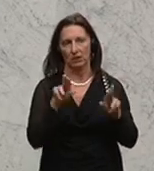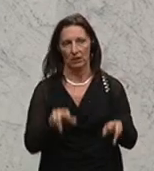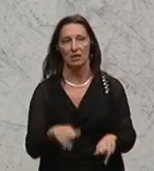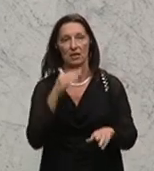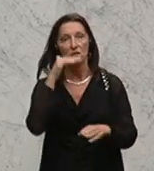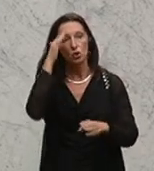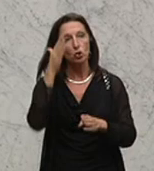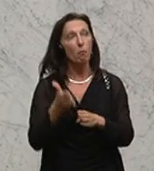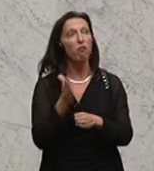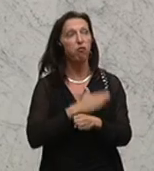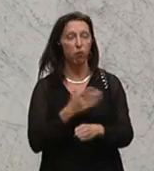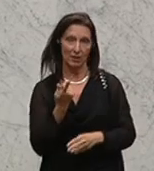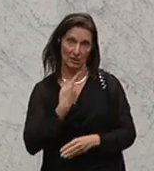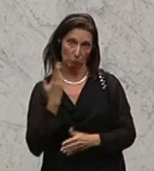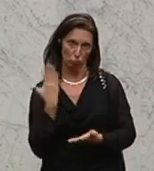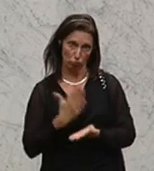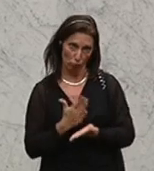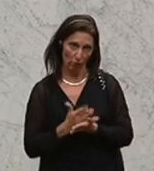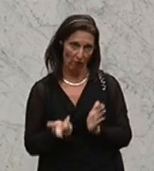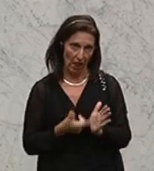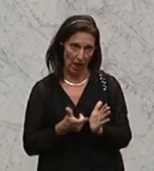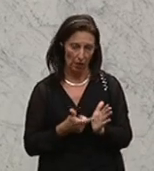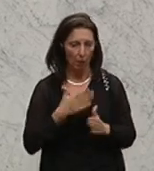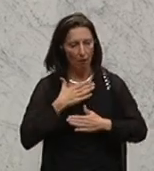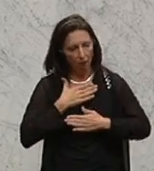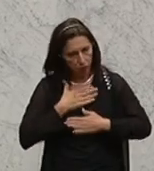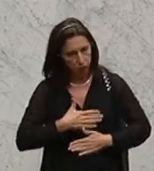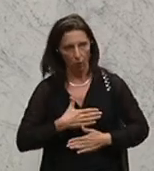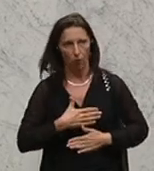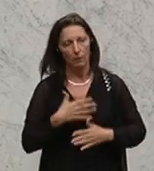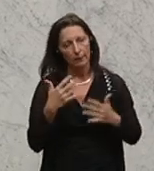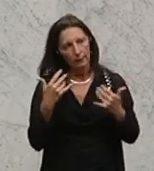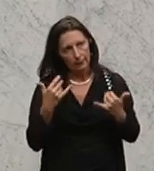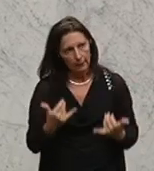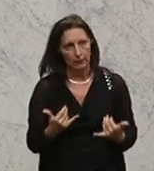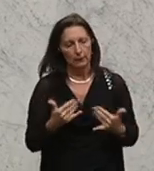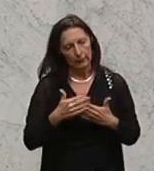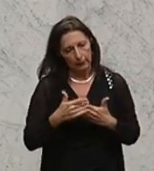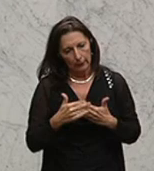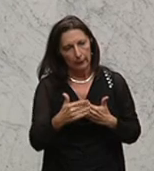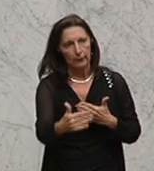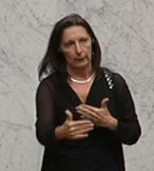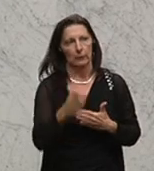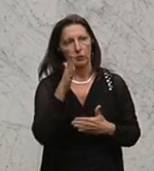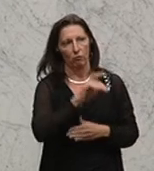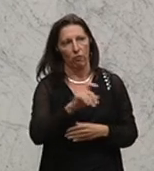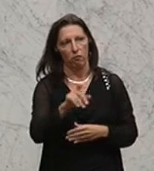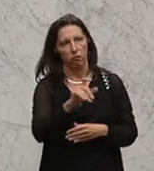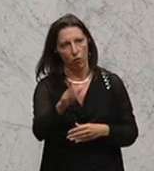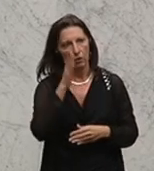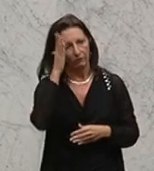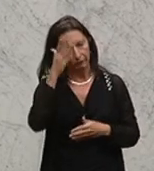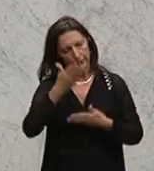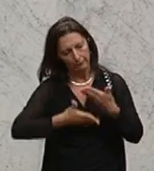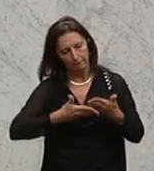bereits gefordert habe. Bin froh, dass es jetzt in den nächsten Wochen fertig abgehandelt